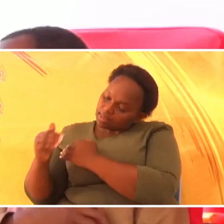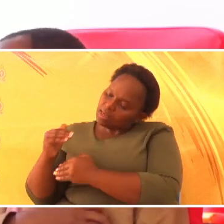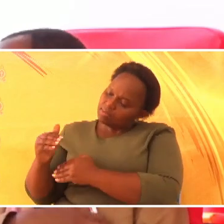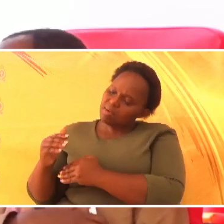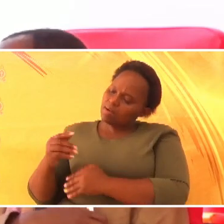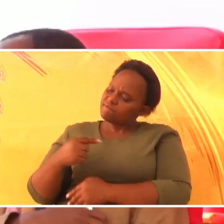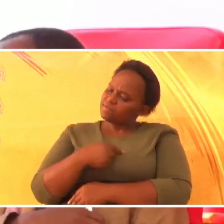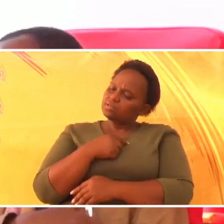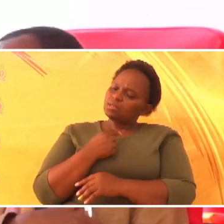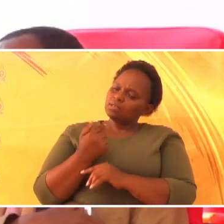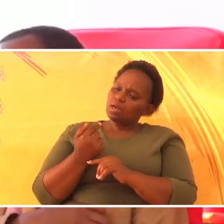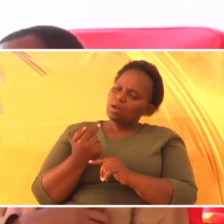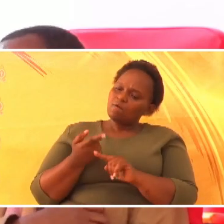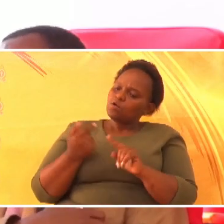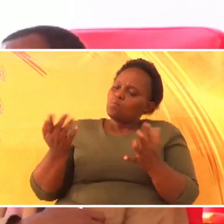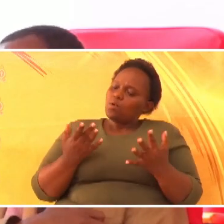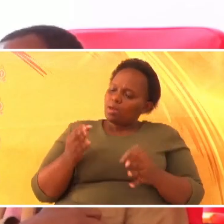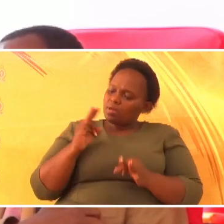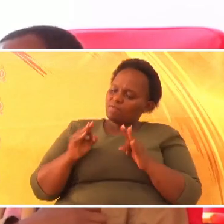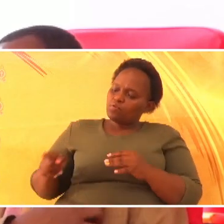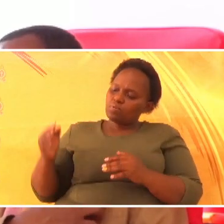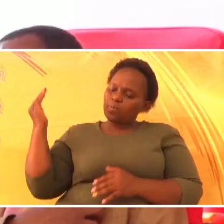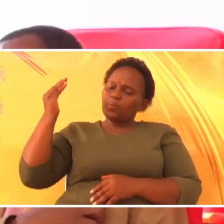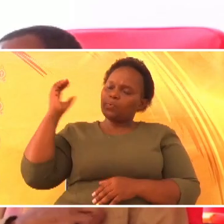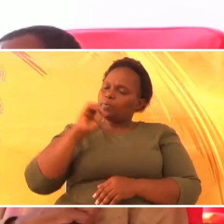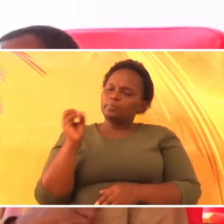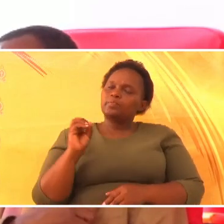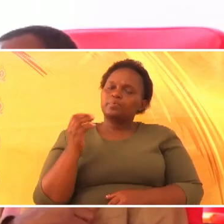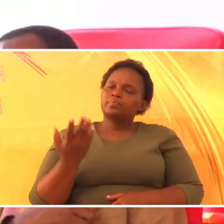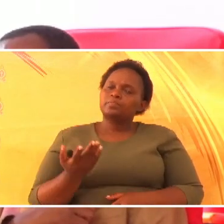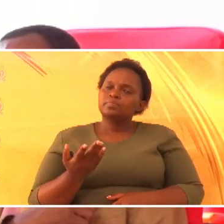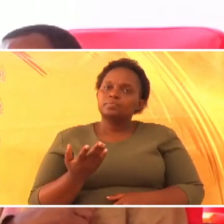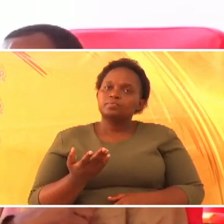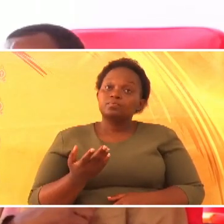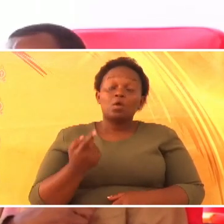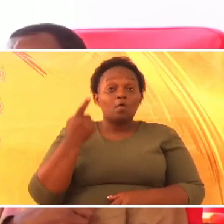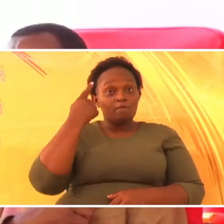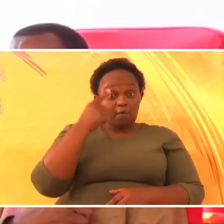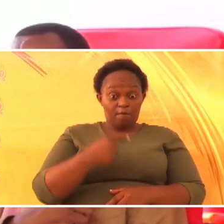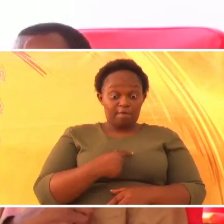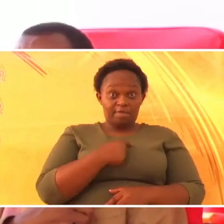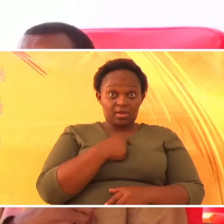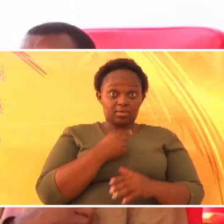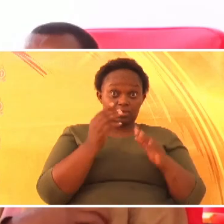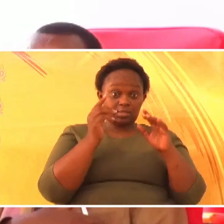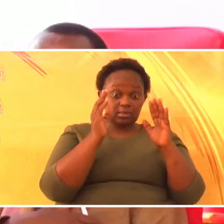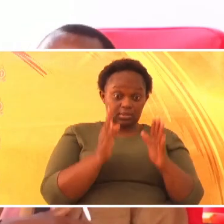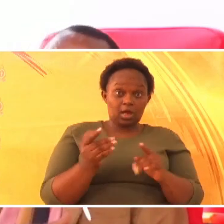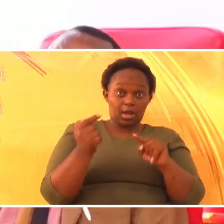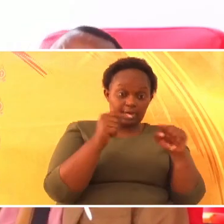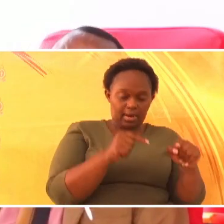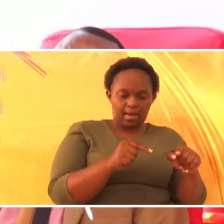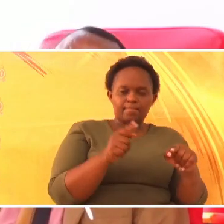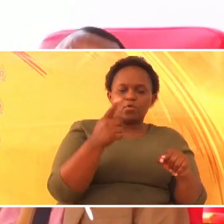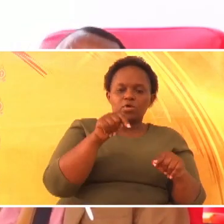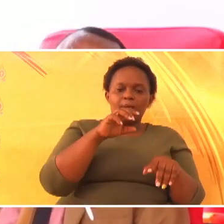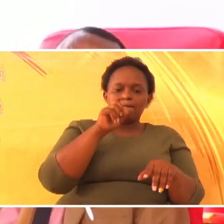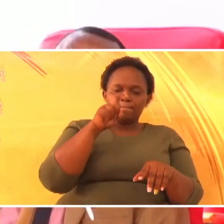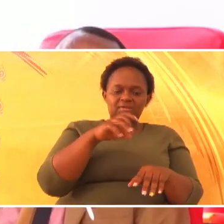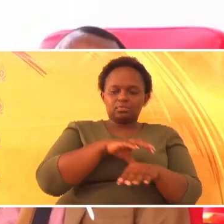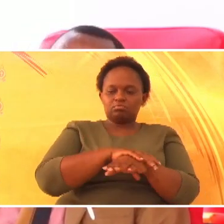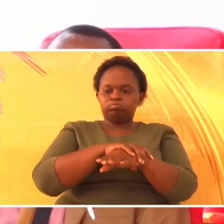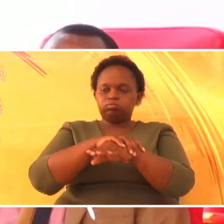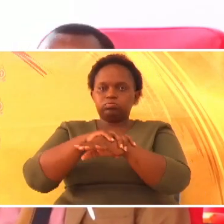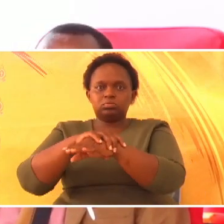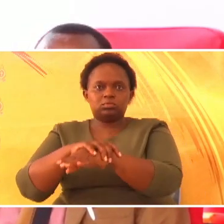ulie, watatoka wapi. Ili wageni waje, nilazima tuwalete, wajue pale tunaombea.